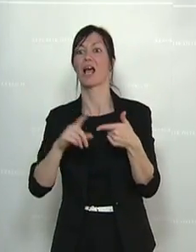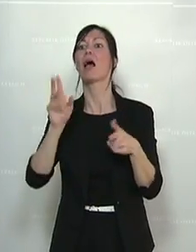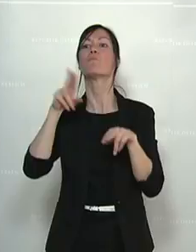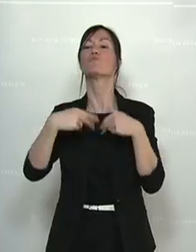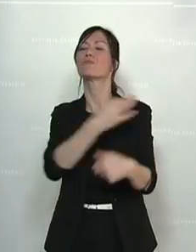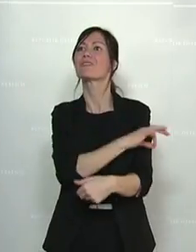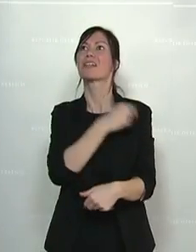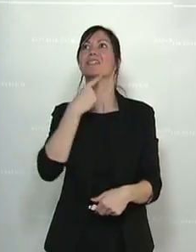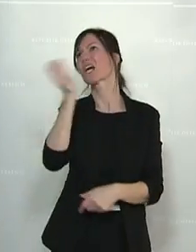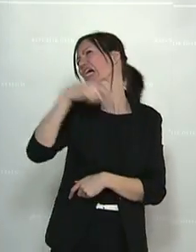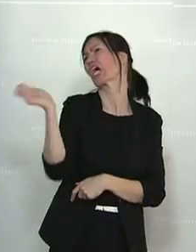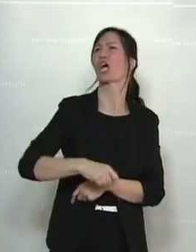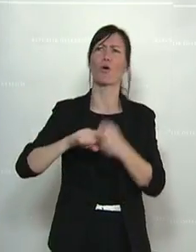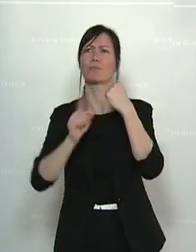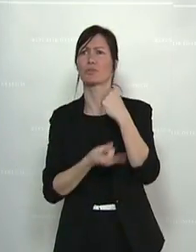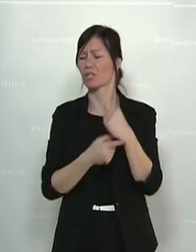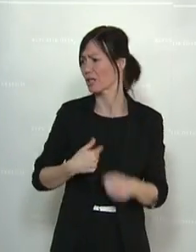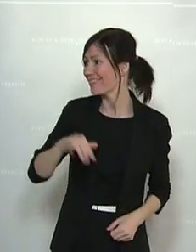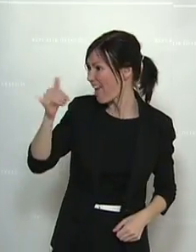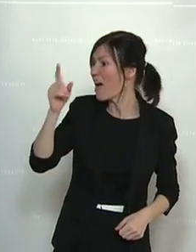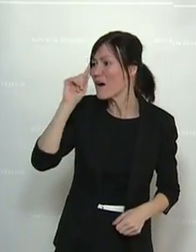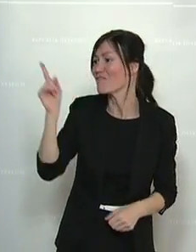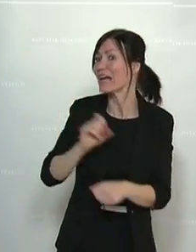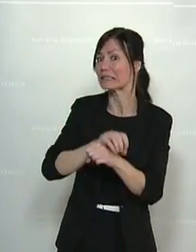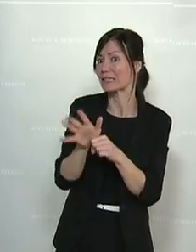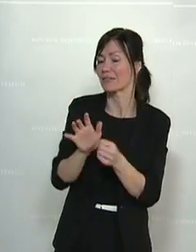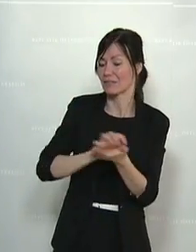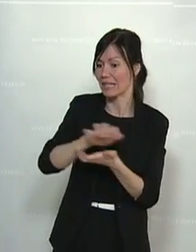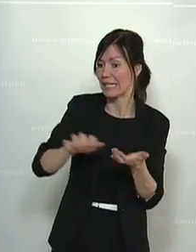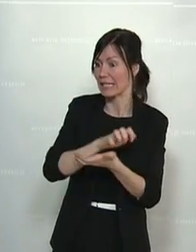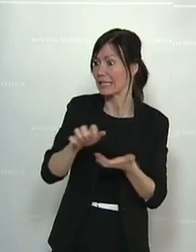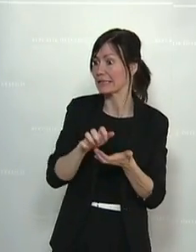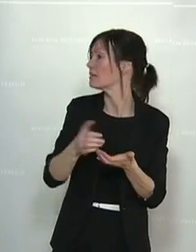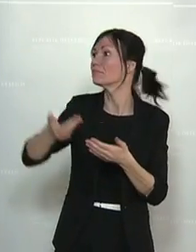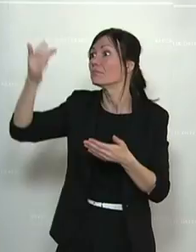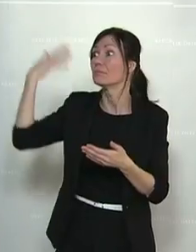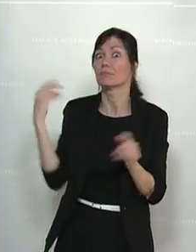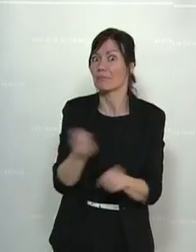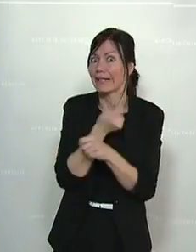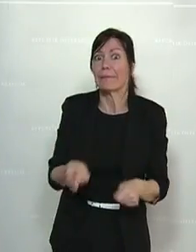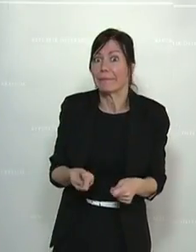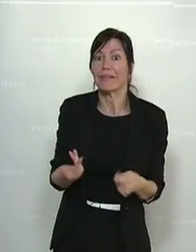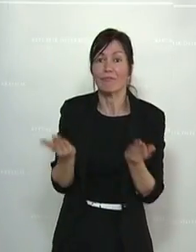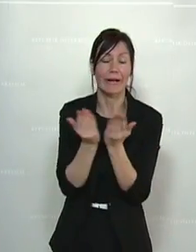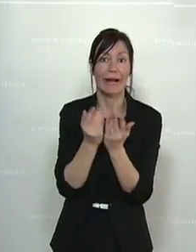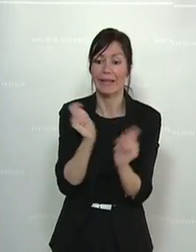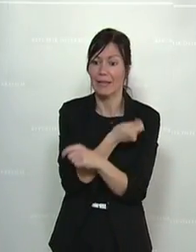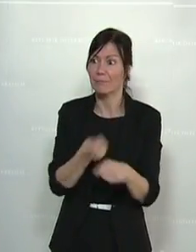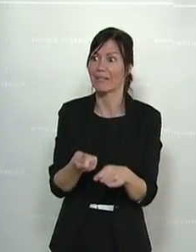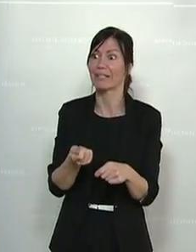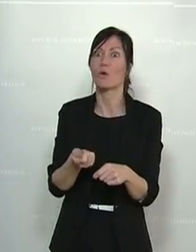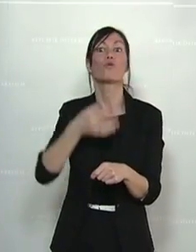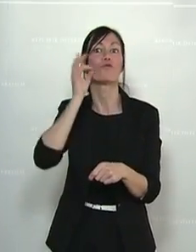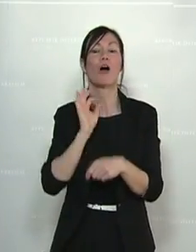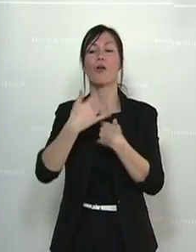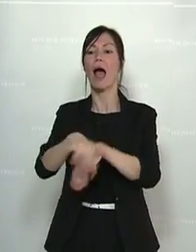dass es eine noch nie dagewesene Krise ist und dass die Arbeitslosenfrauen jetzt damit klarkommen müssen. Und es wird auch nur zur